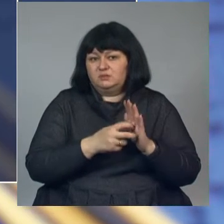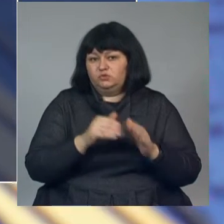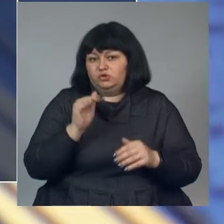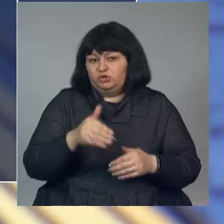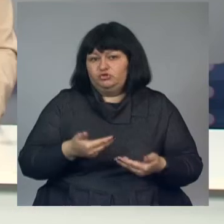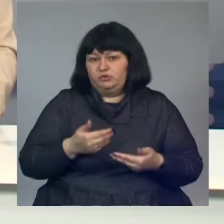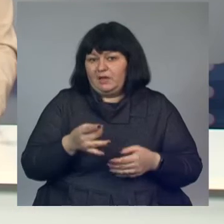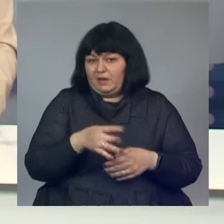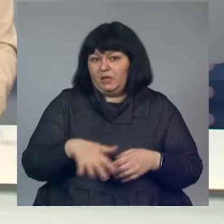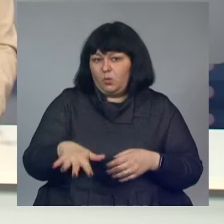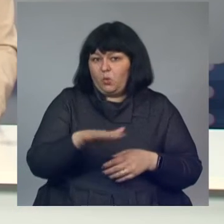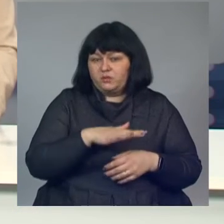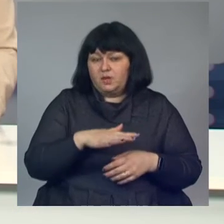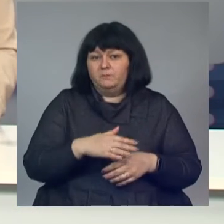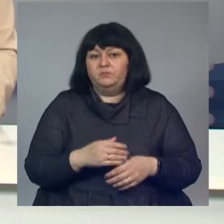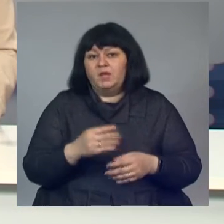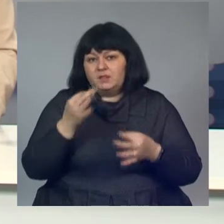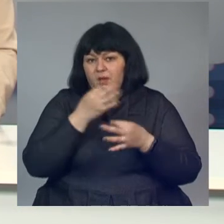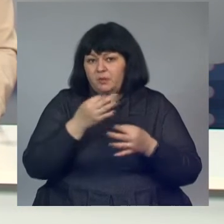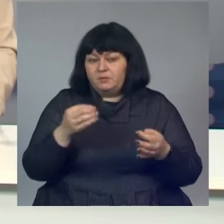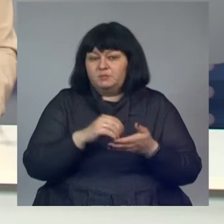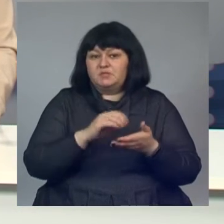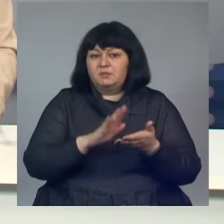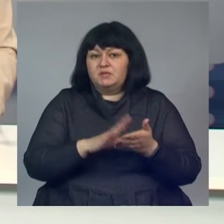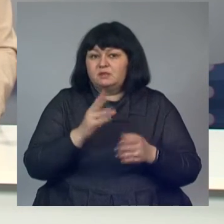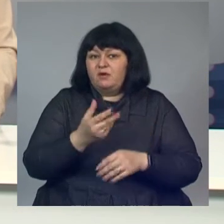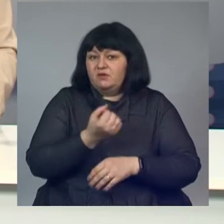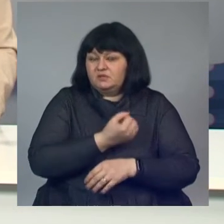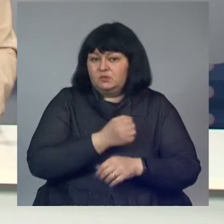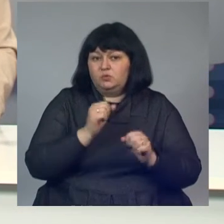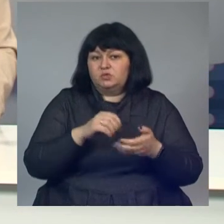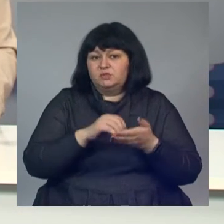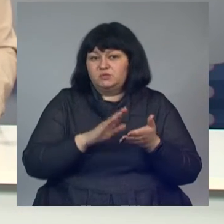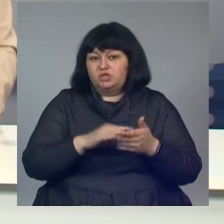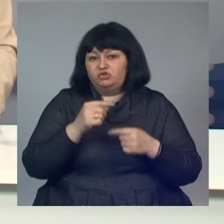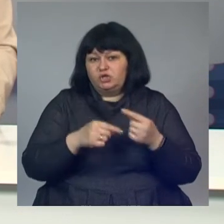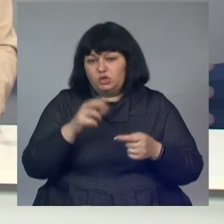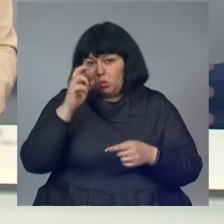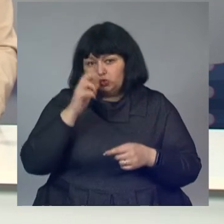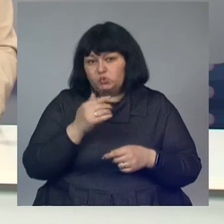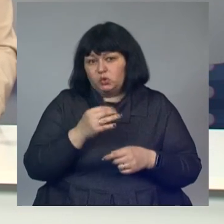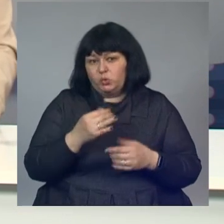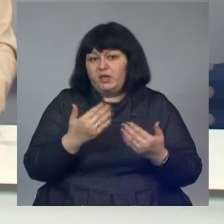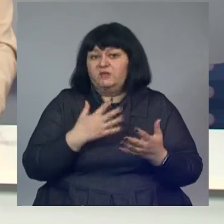жителей региона. Напоминаем, записаться на иммунизацию можно на портале госуслуги или в своей поликлинике.